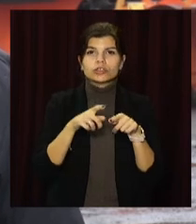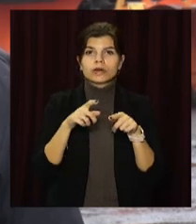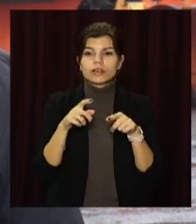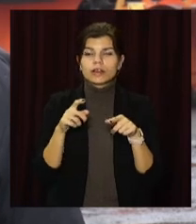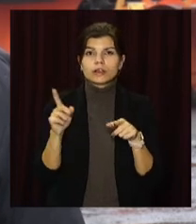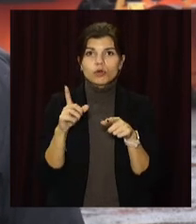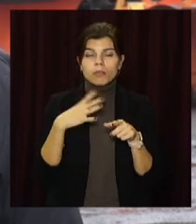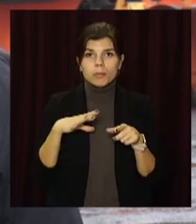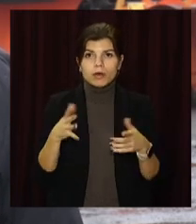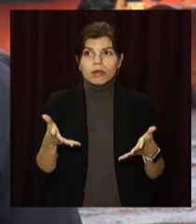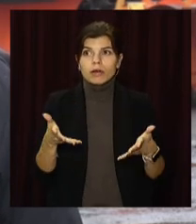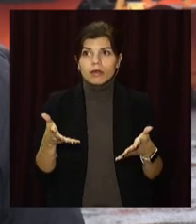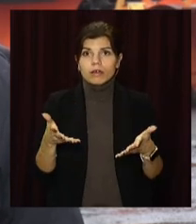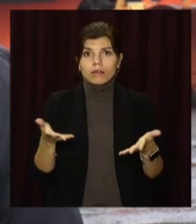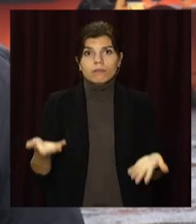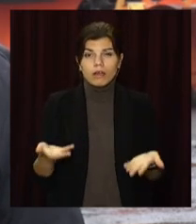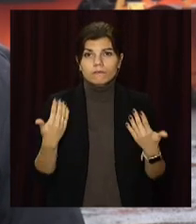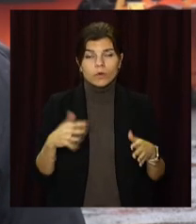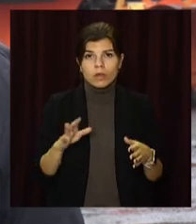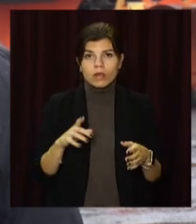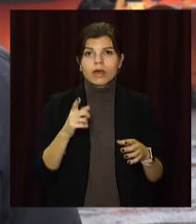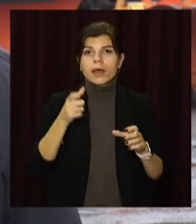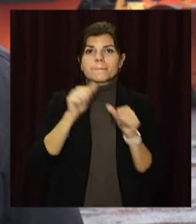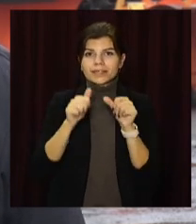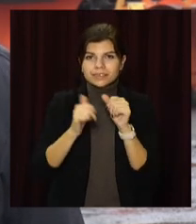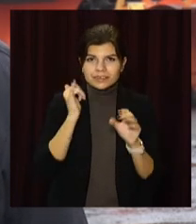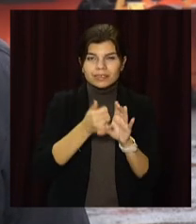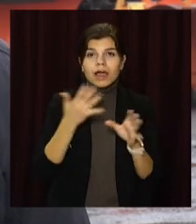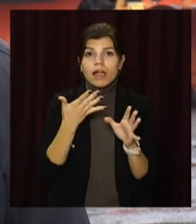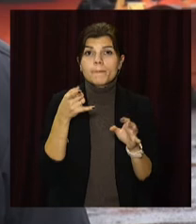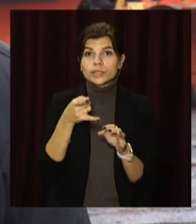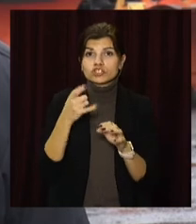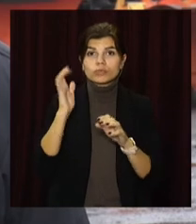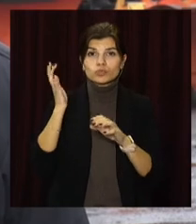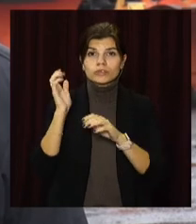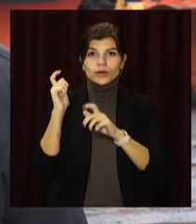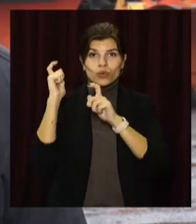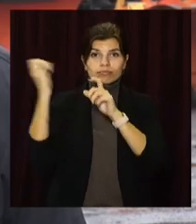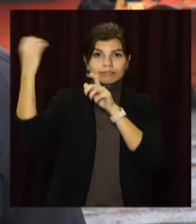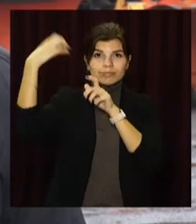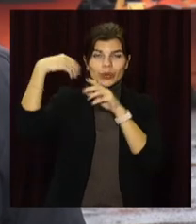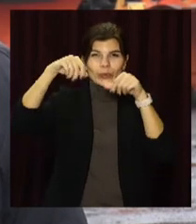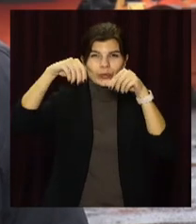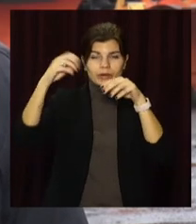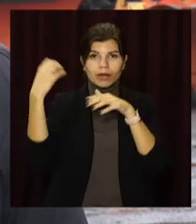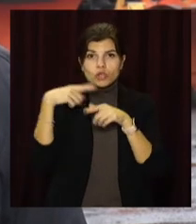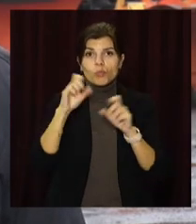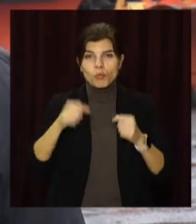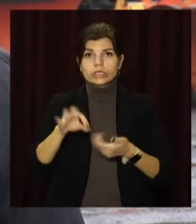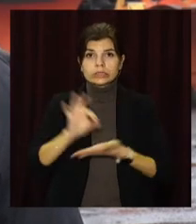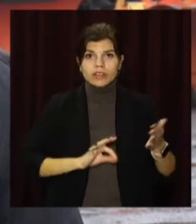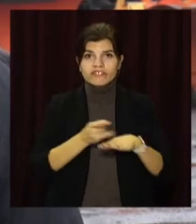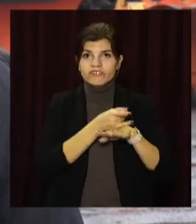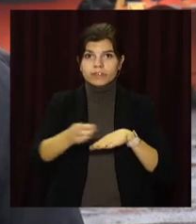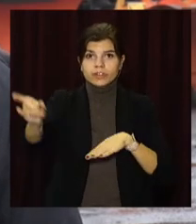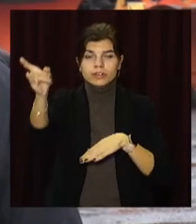ми з Донецька не насталися. Повинні бути паливні матеріали для того, щоб техніка, яка завантажилася сумішу, могла виїхати на